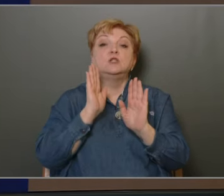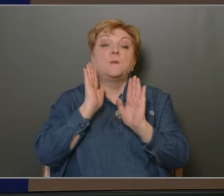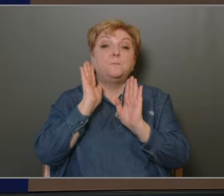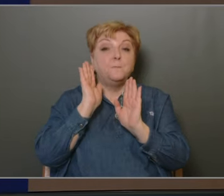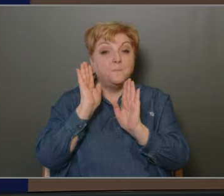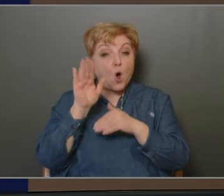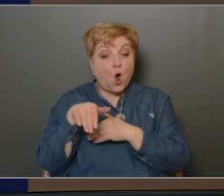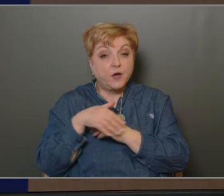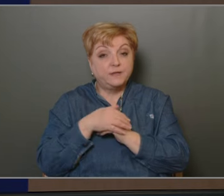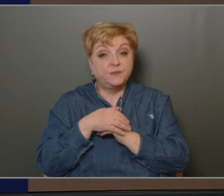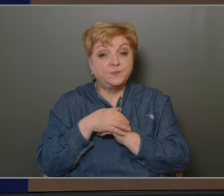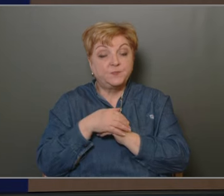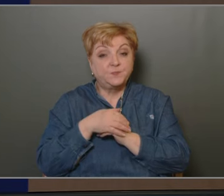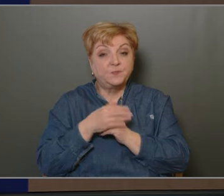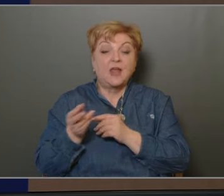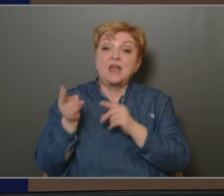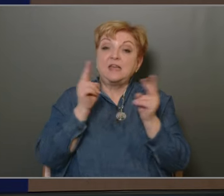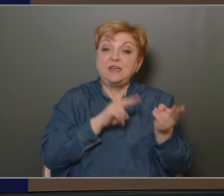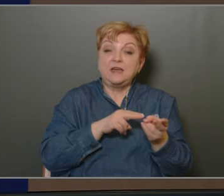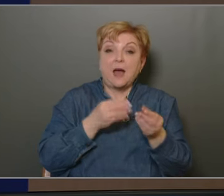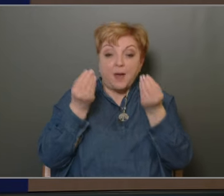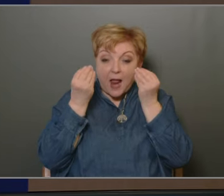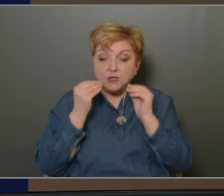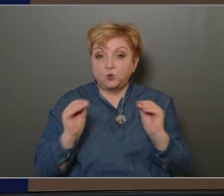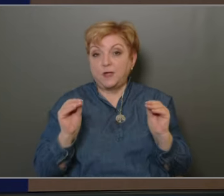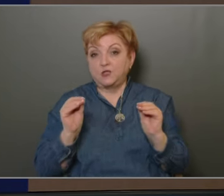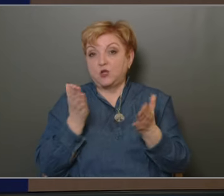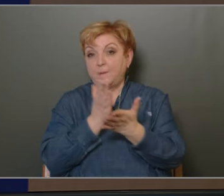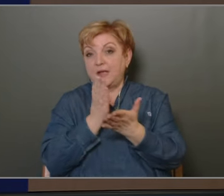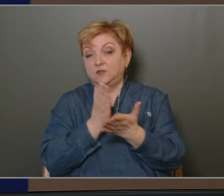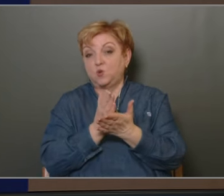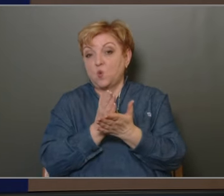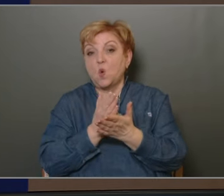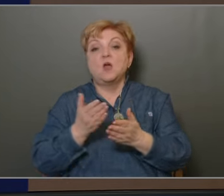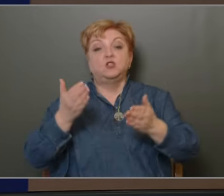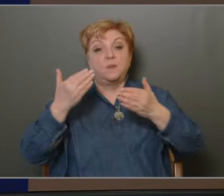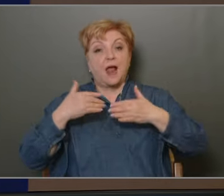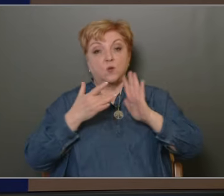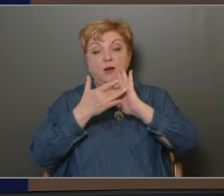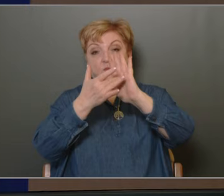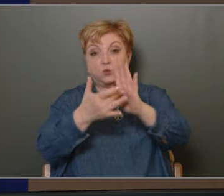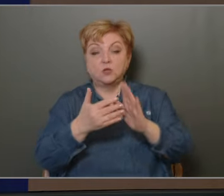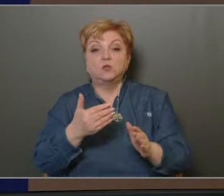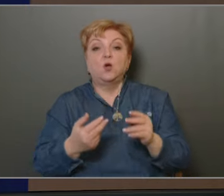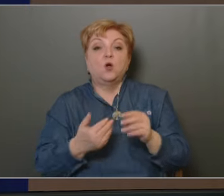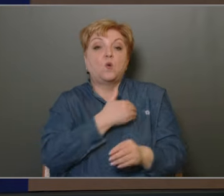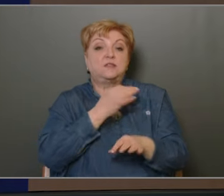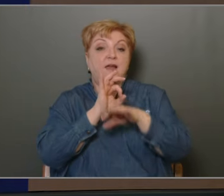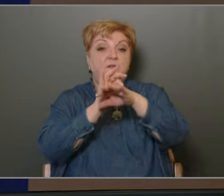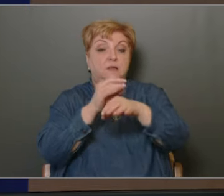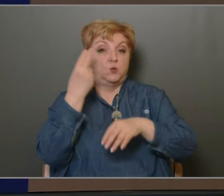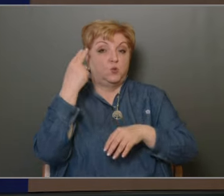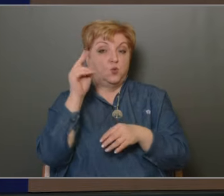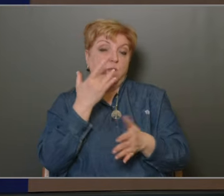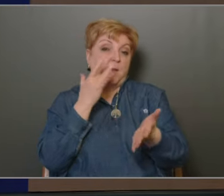inkább elismerésemértó, és amit előrevetít osztályvezető úr, mert ugye